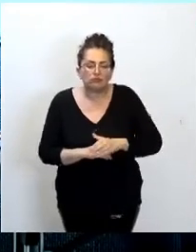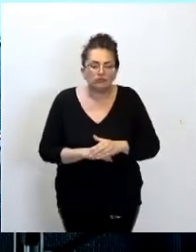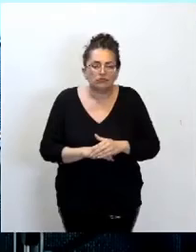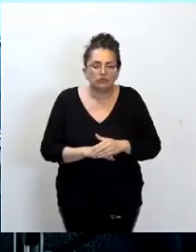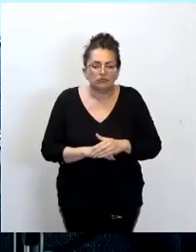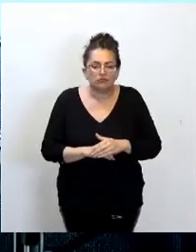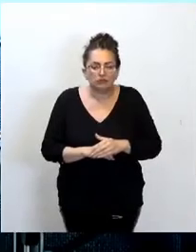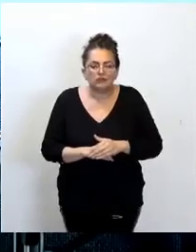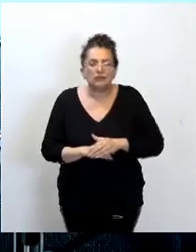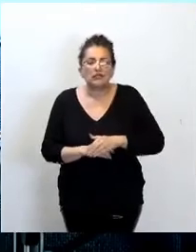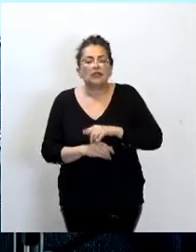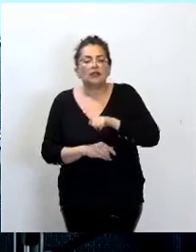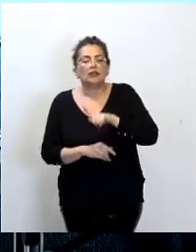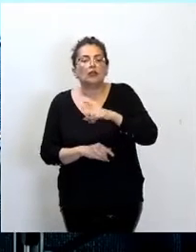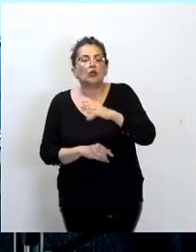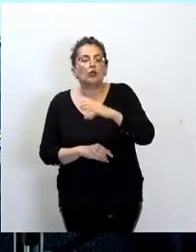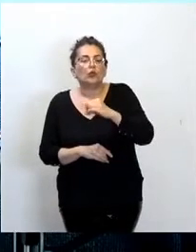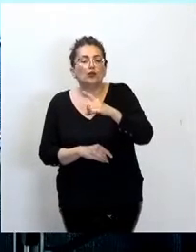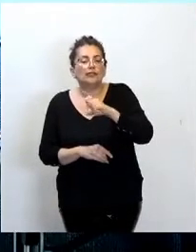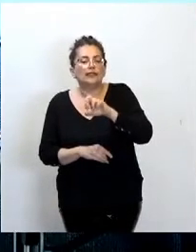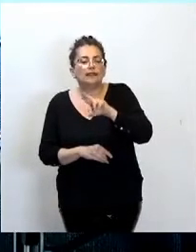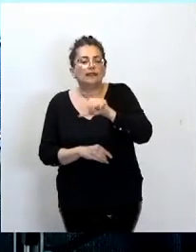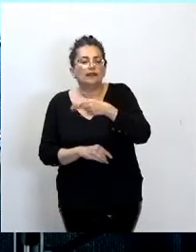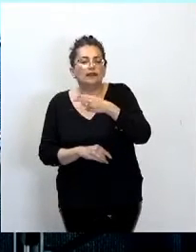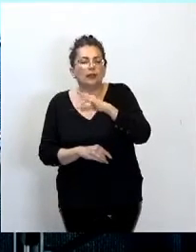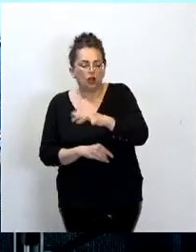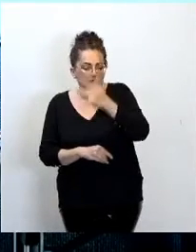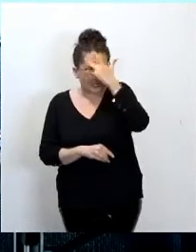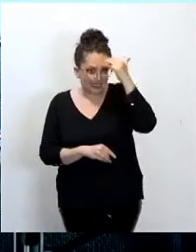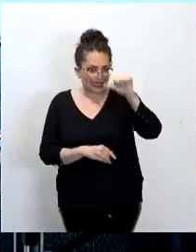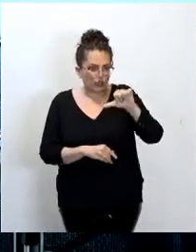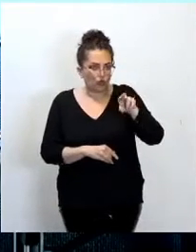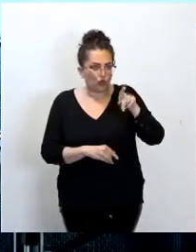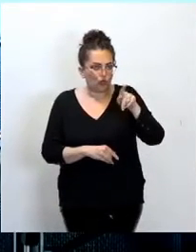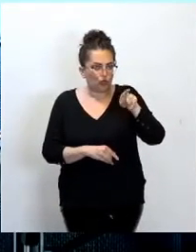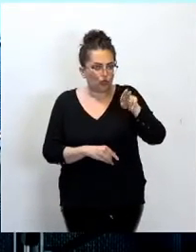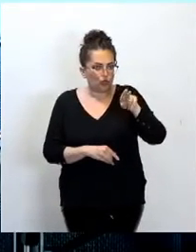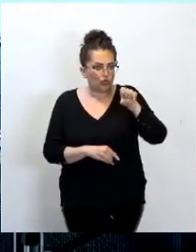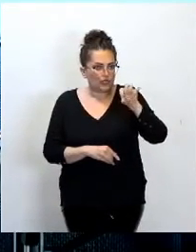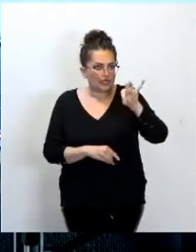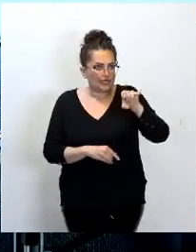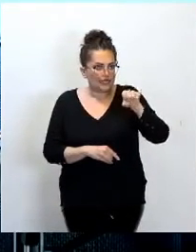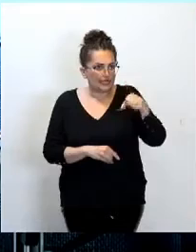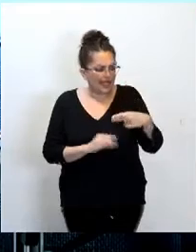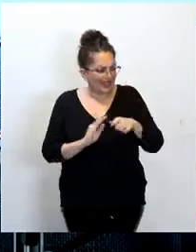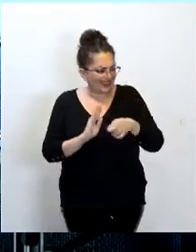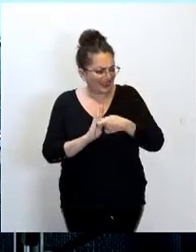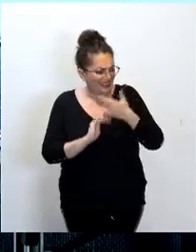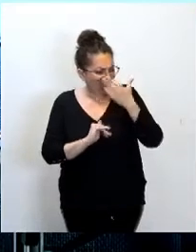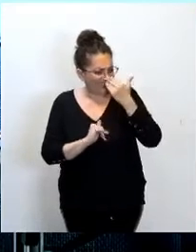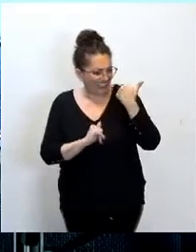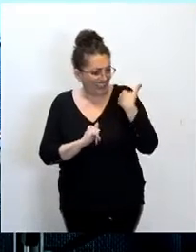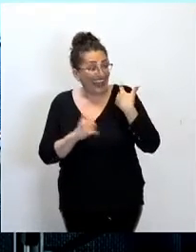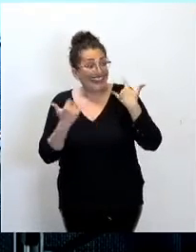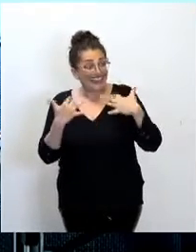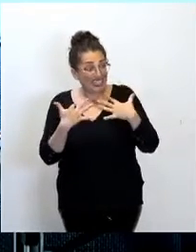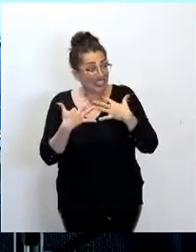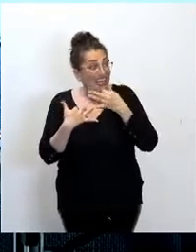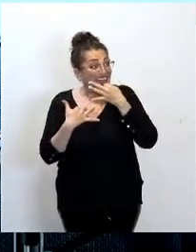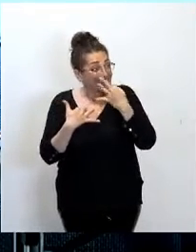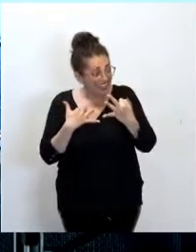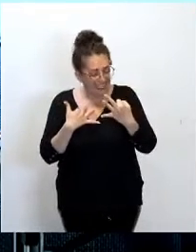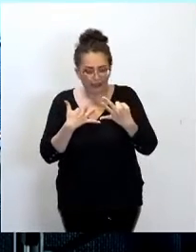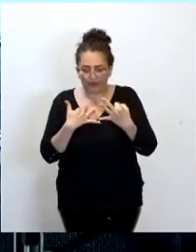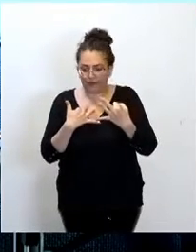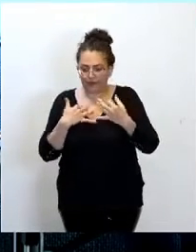et de Saint-Augustin que j'avais évoqués ici en conseil municipal du mois de février. Et en séance d'ailleurs, Madame